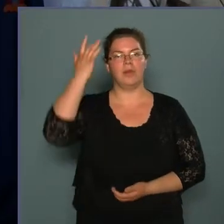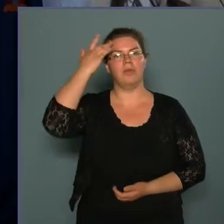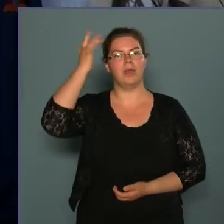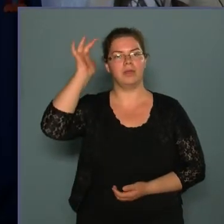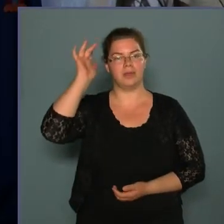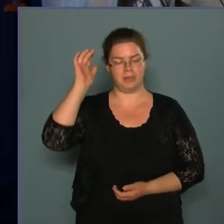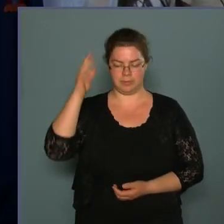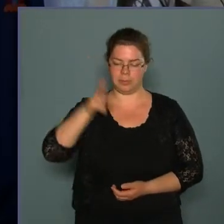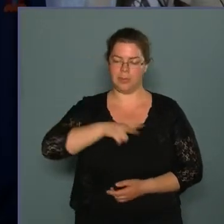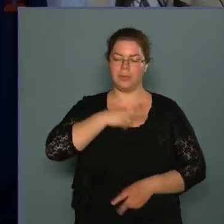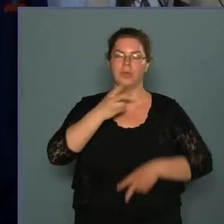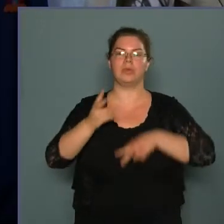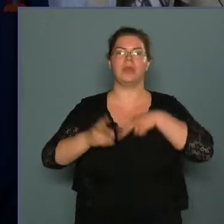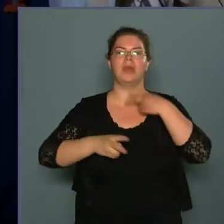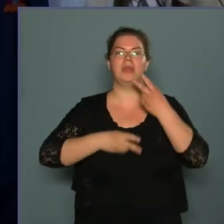Köszönjük